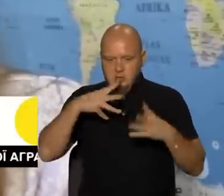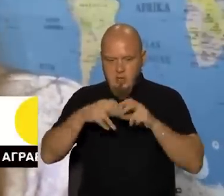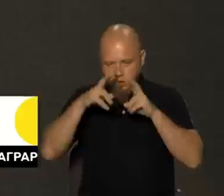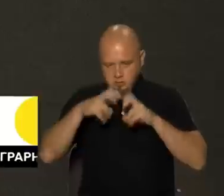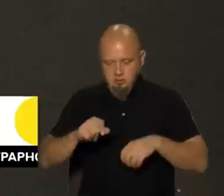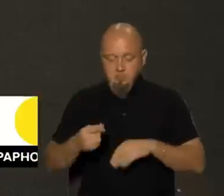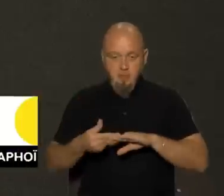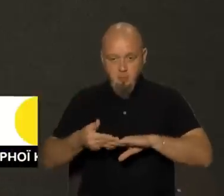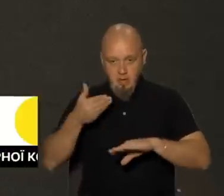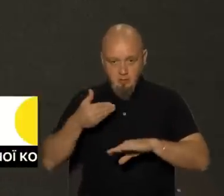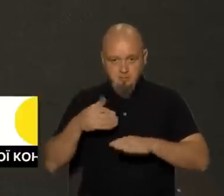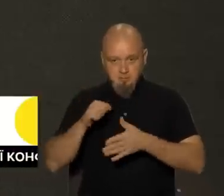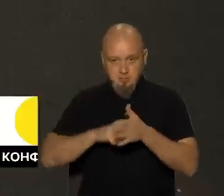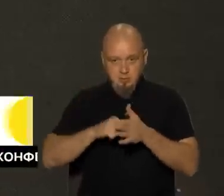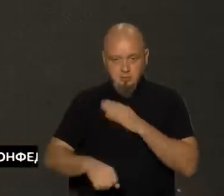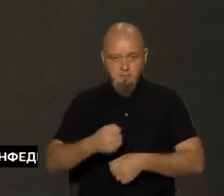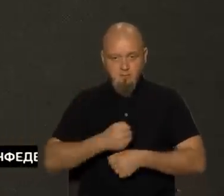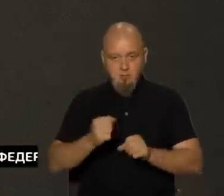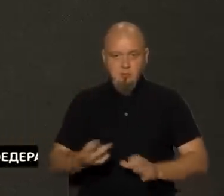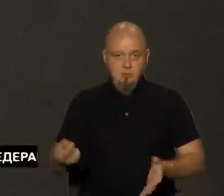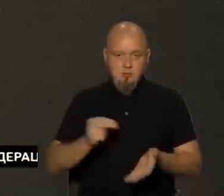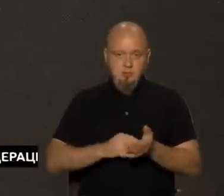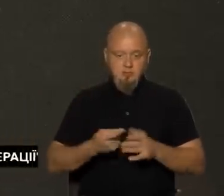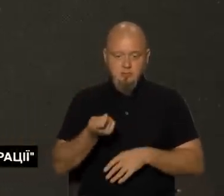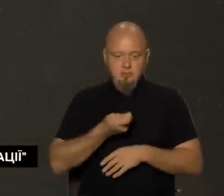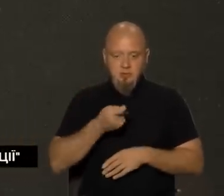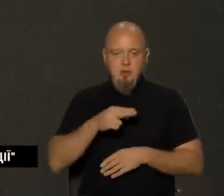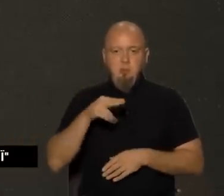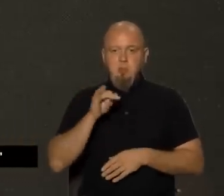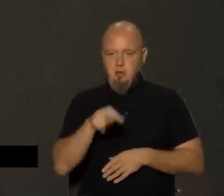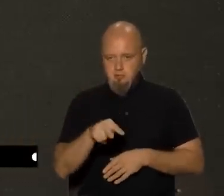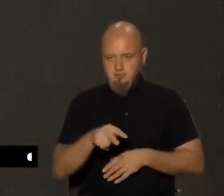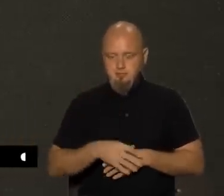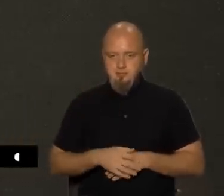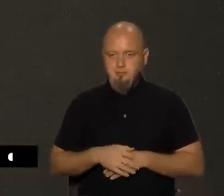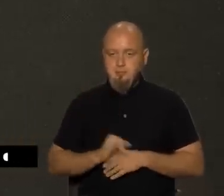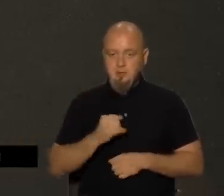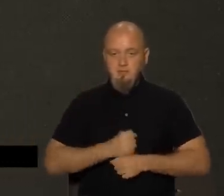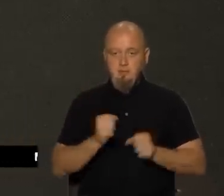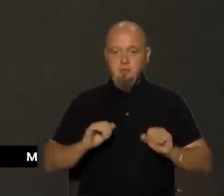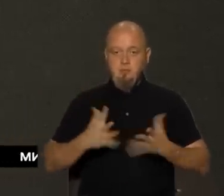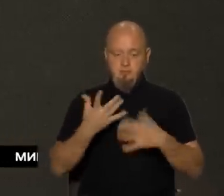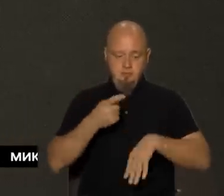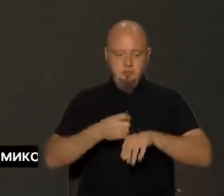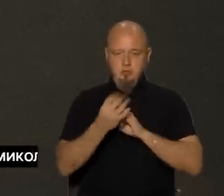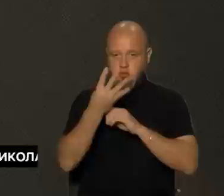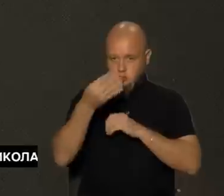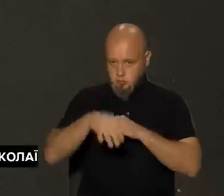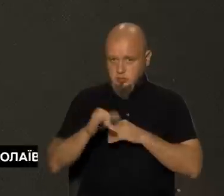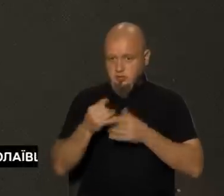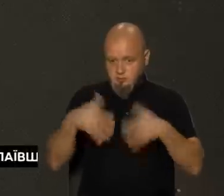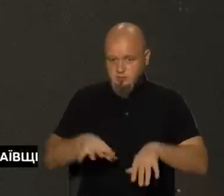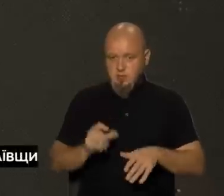розслідування. Попередньо причиною вибуху став зерновий пил. Вибух стався в 14.40 і вже